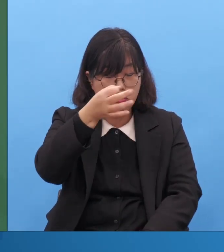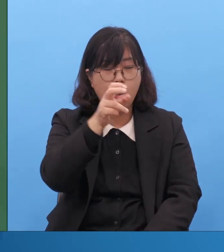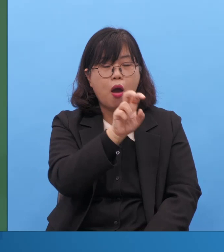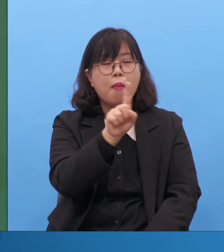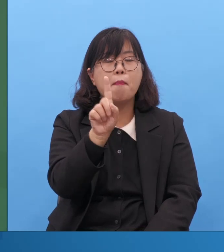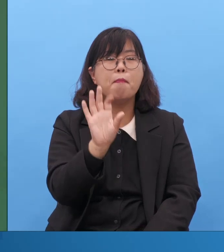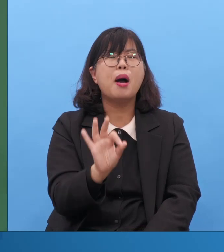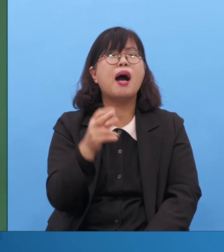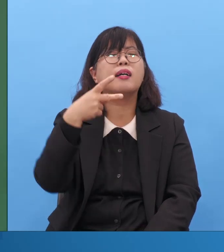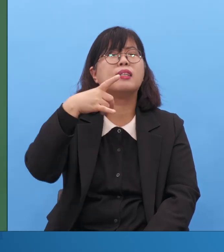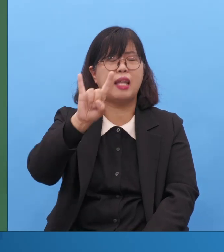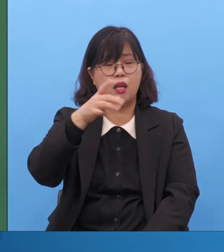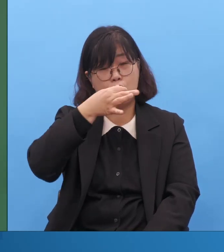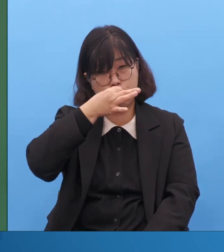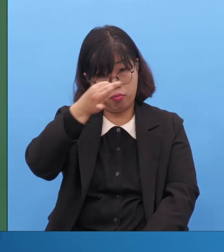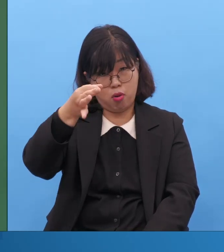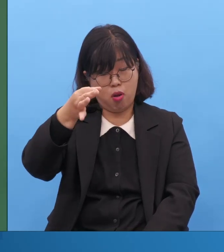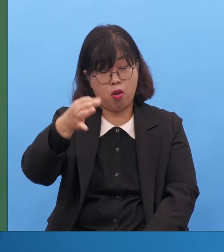가지 흐름이 나옵니다.